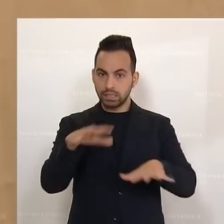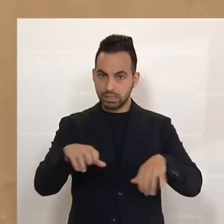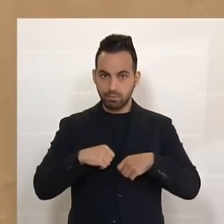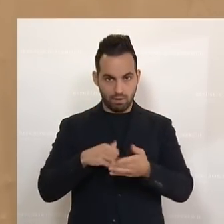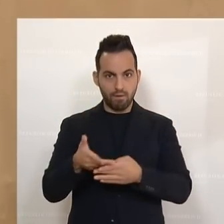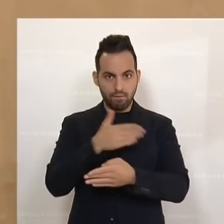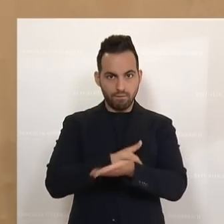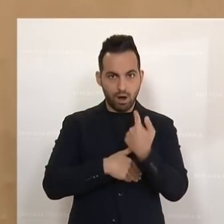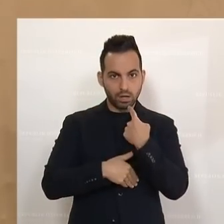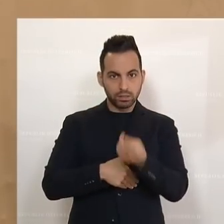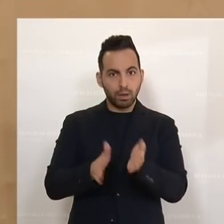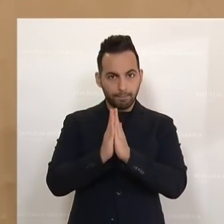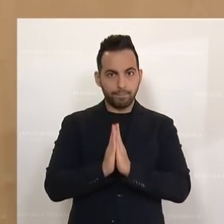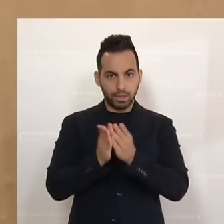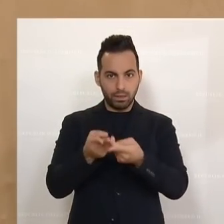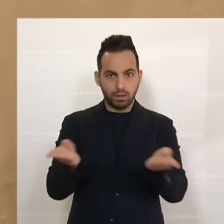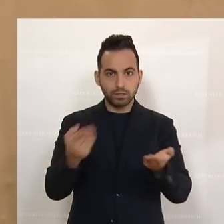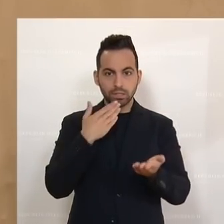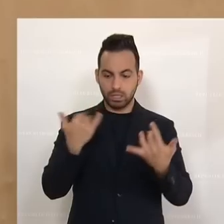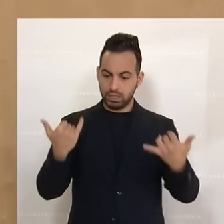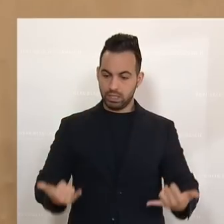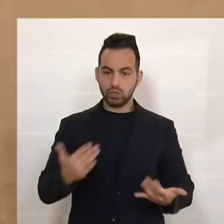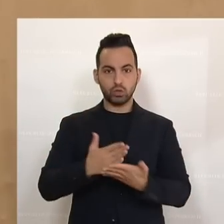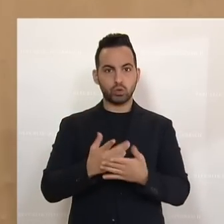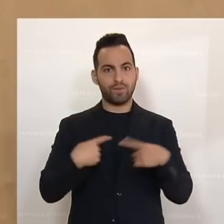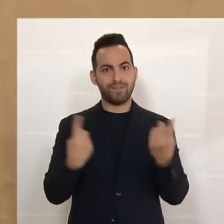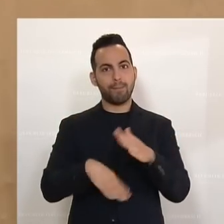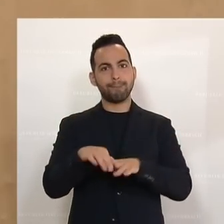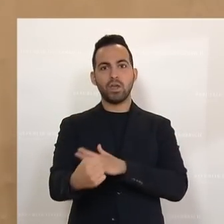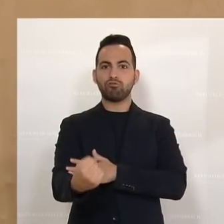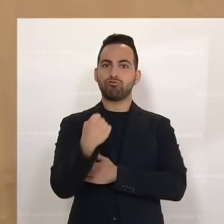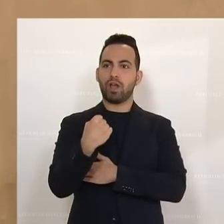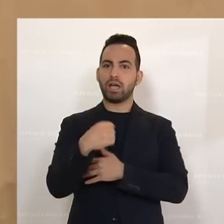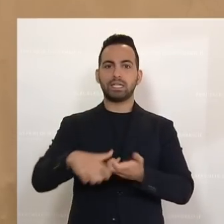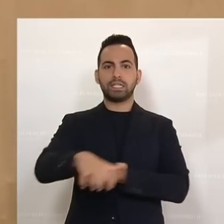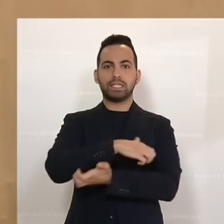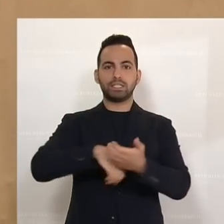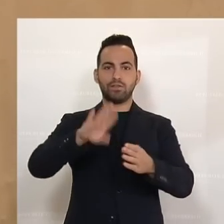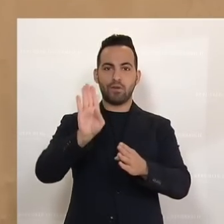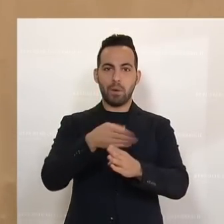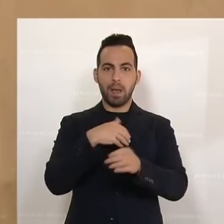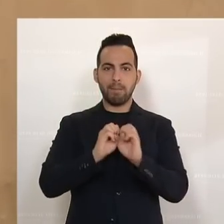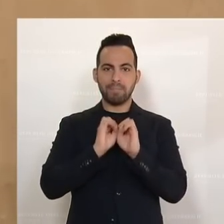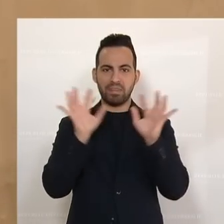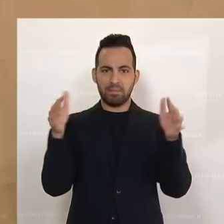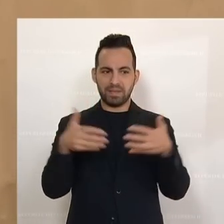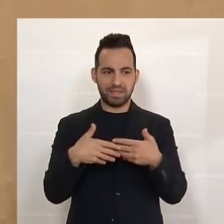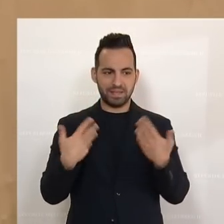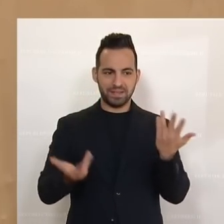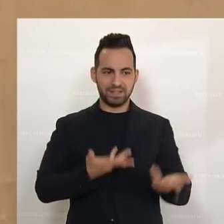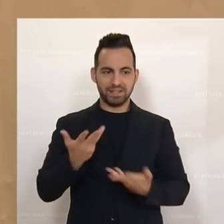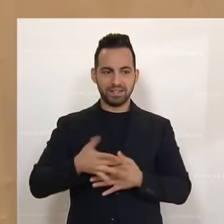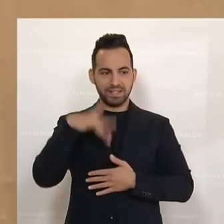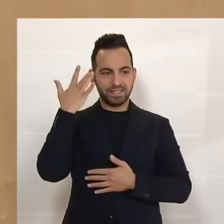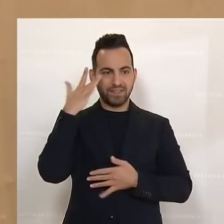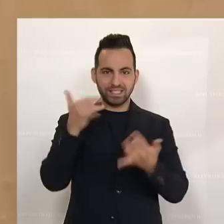Dann bitte sehr, Sie sprechen davon, dass wir ja jetzt schon stärker aus der Krise gekommen sind, aus der Pandemie. Also ich weiß